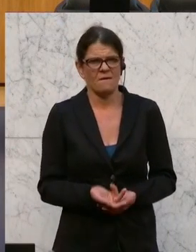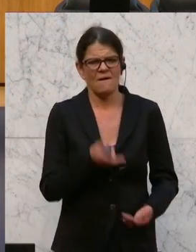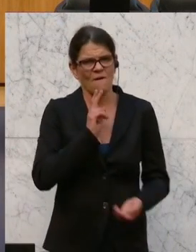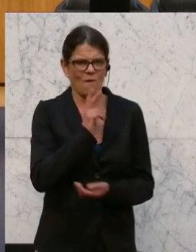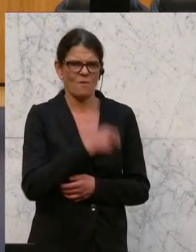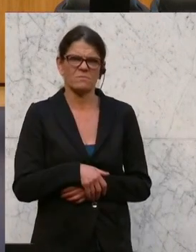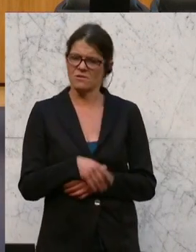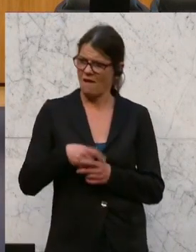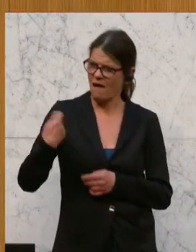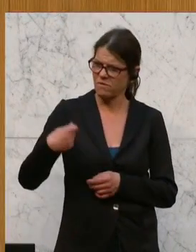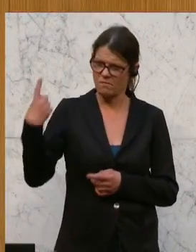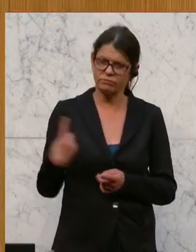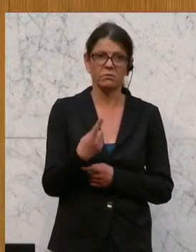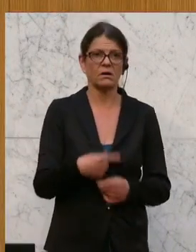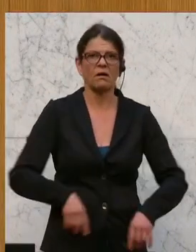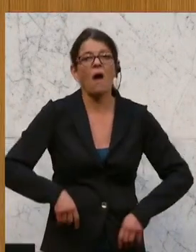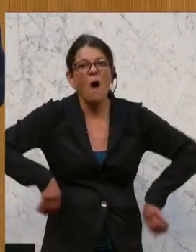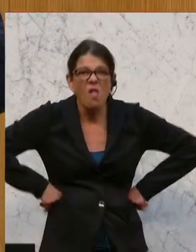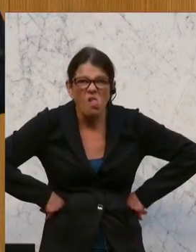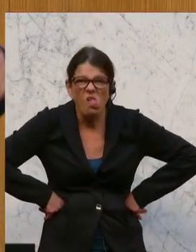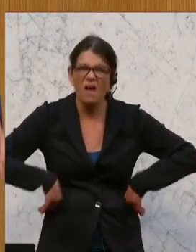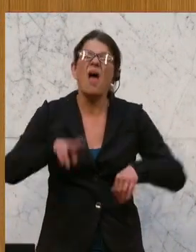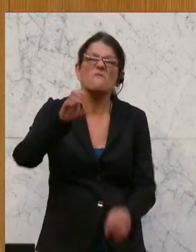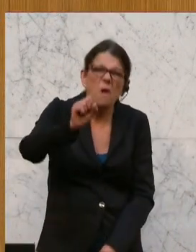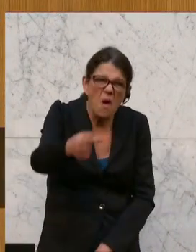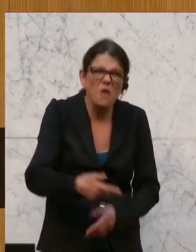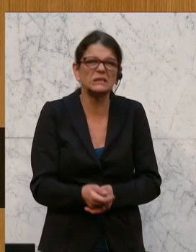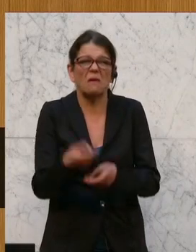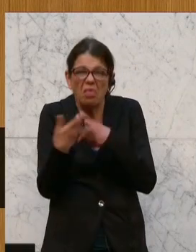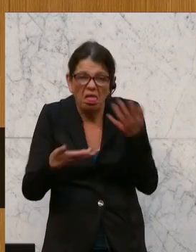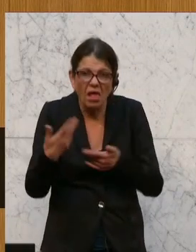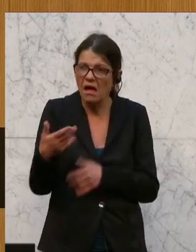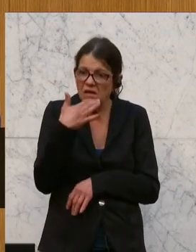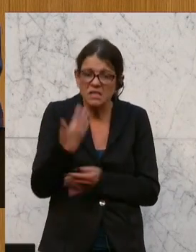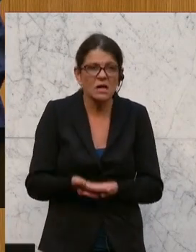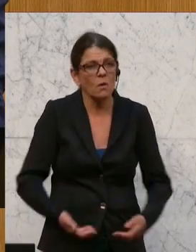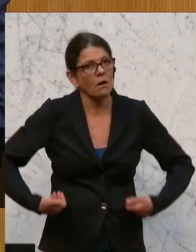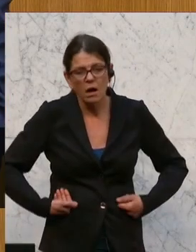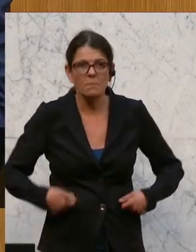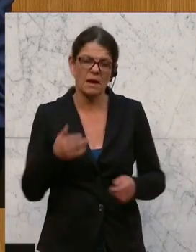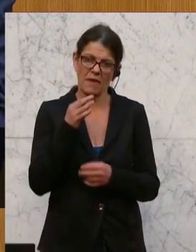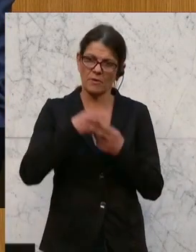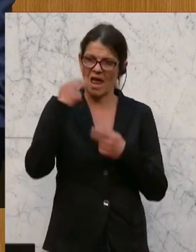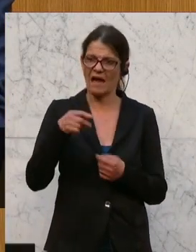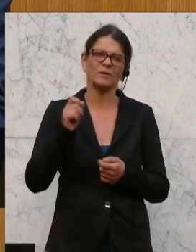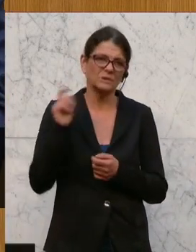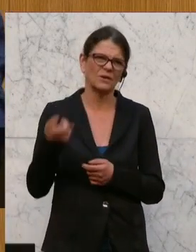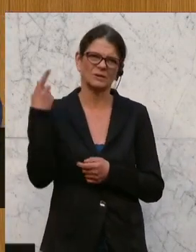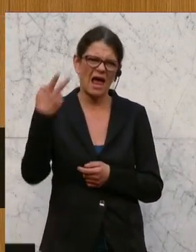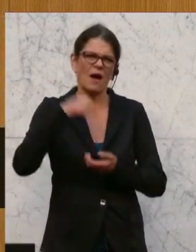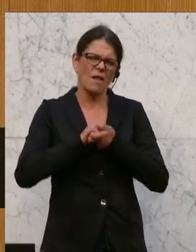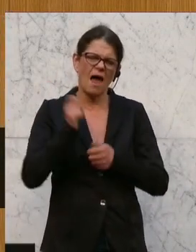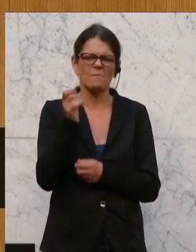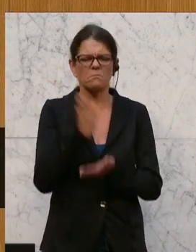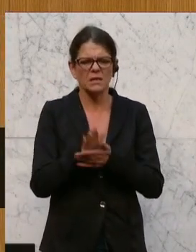ein Abgeordneter rausgeht und dann hört man gleich Oh und Föst und alles Mögliche. Meine Damen und Herren, und du speziell, Kollege Hammer, hören jetzt bitte